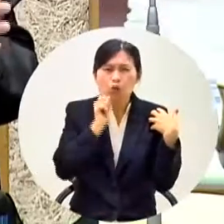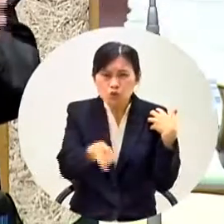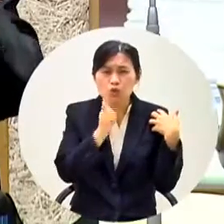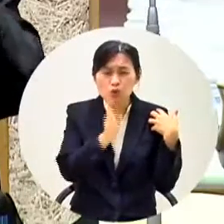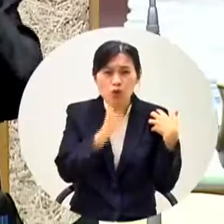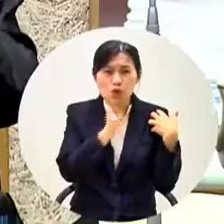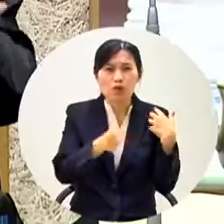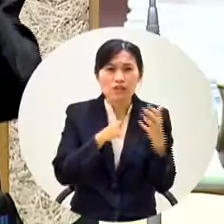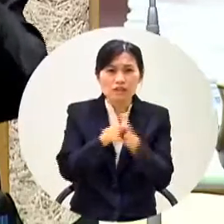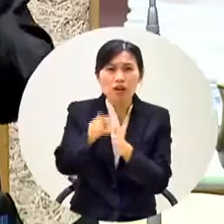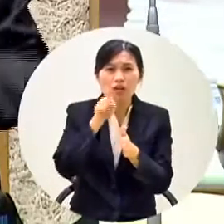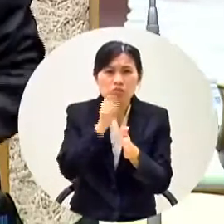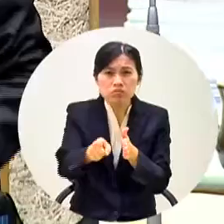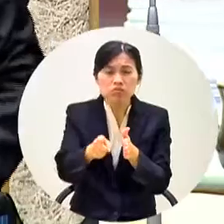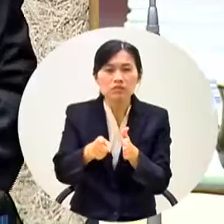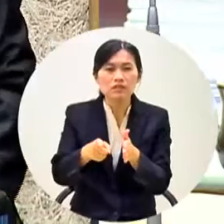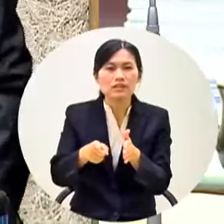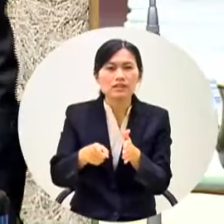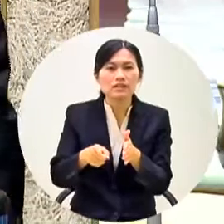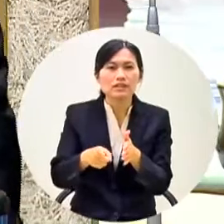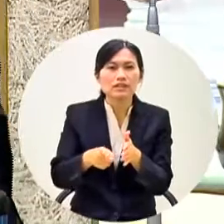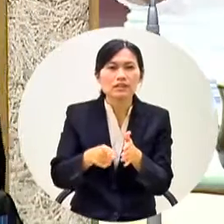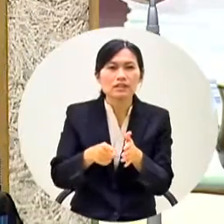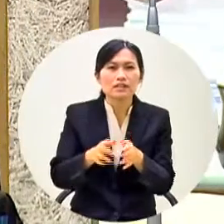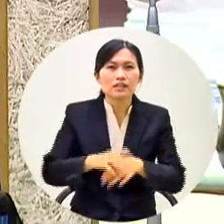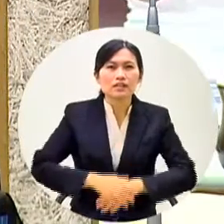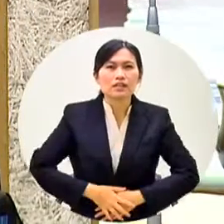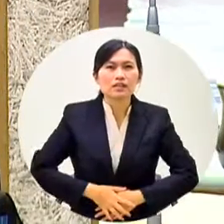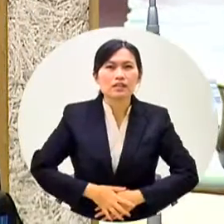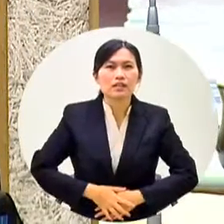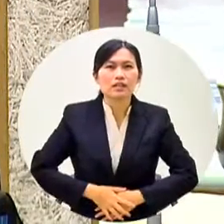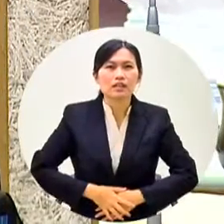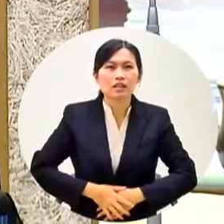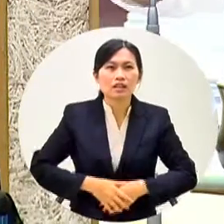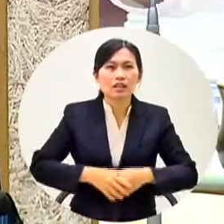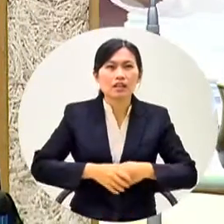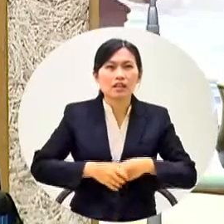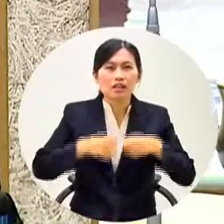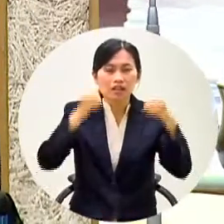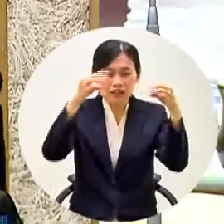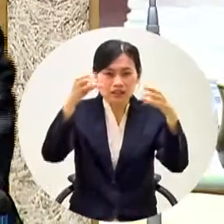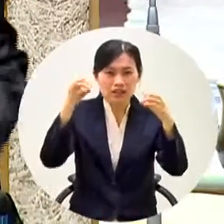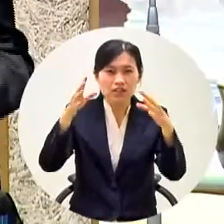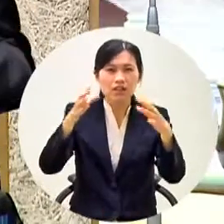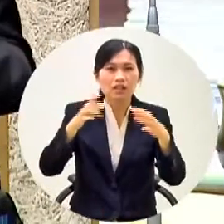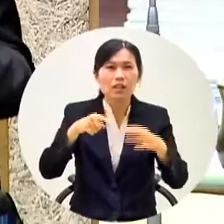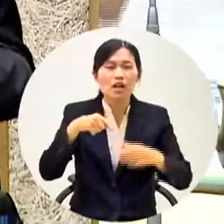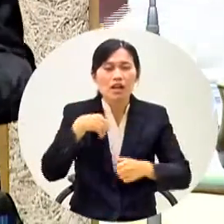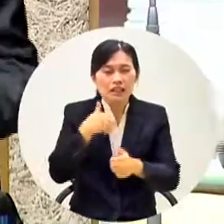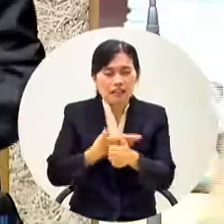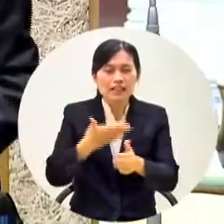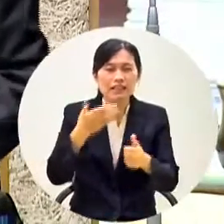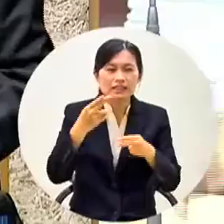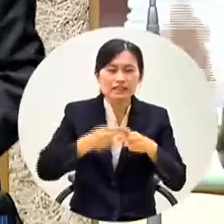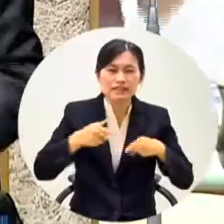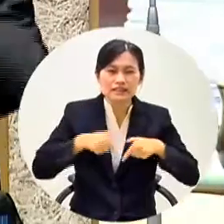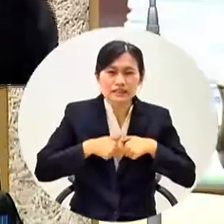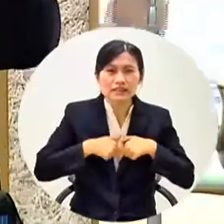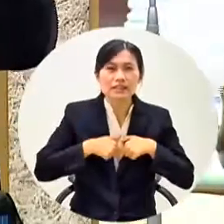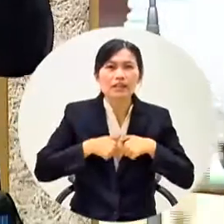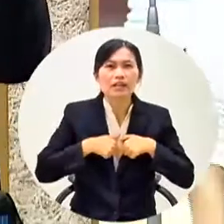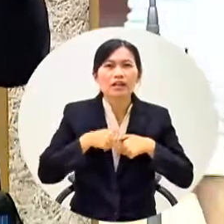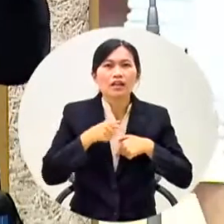的是說幾台明大師有講給人信心給人希望給人歡喜好你停止了你為什麼